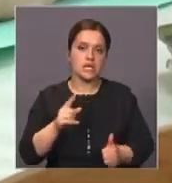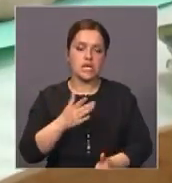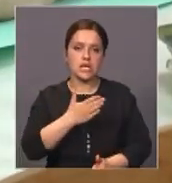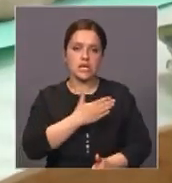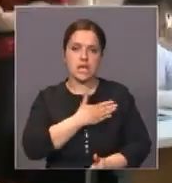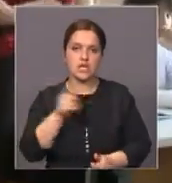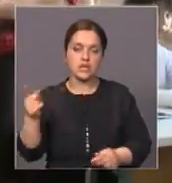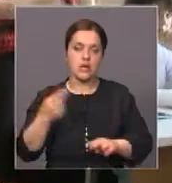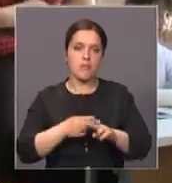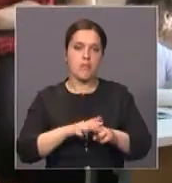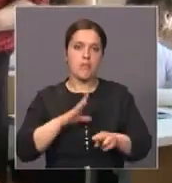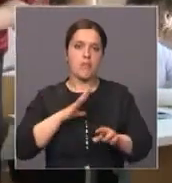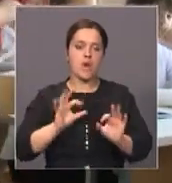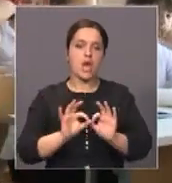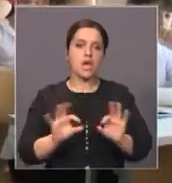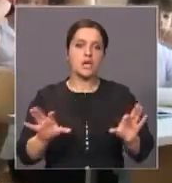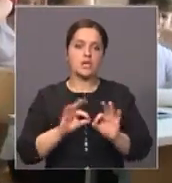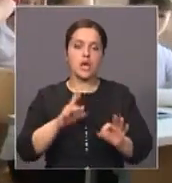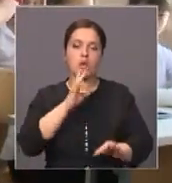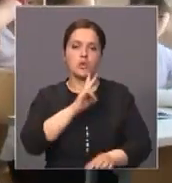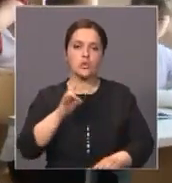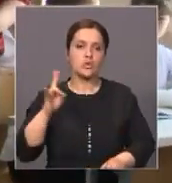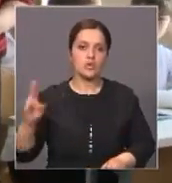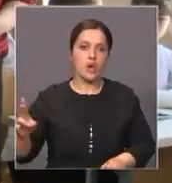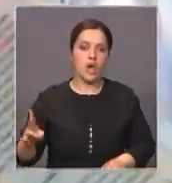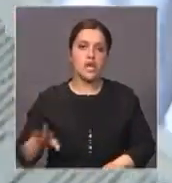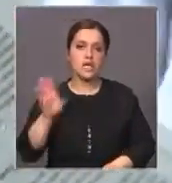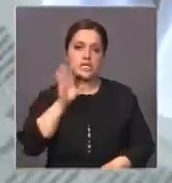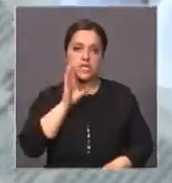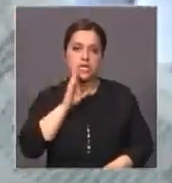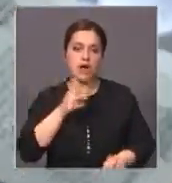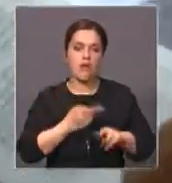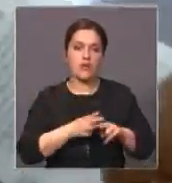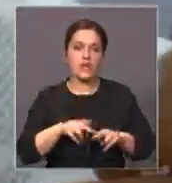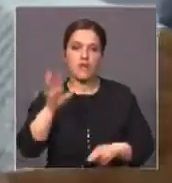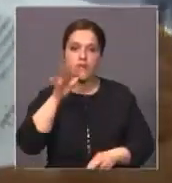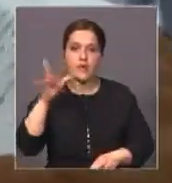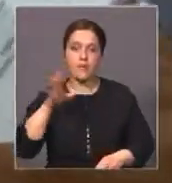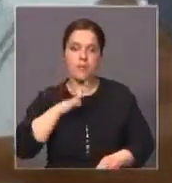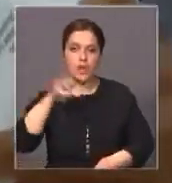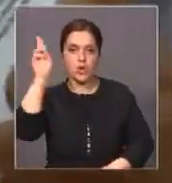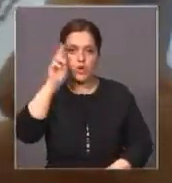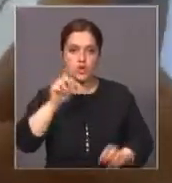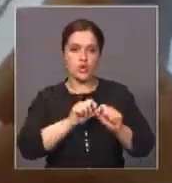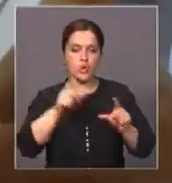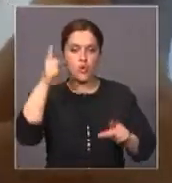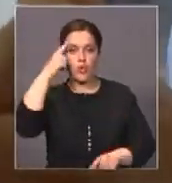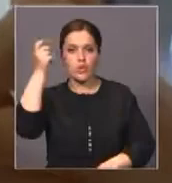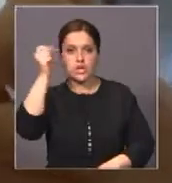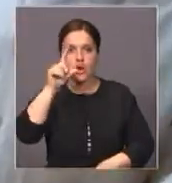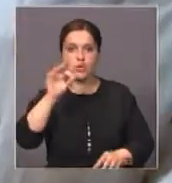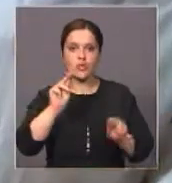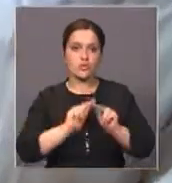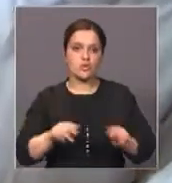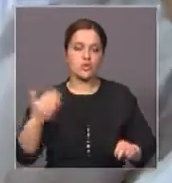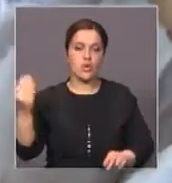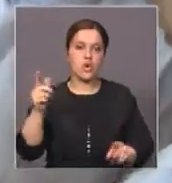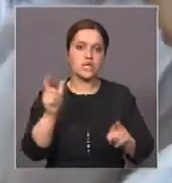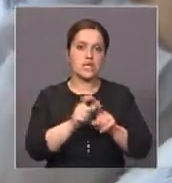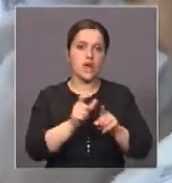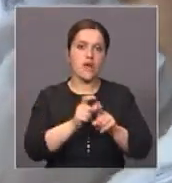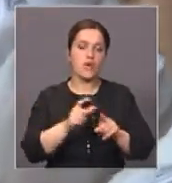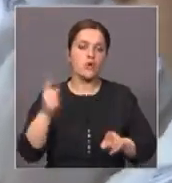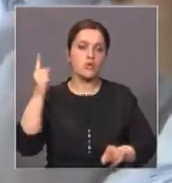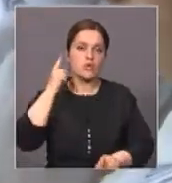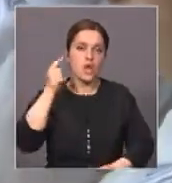процитировала в своем выступлении Карину Нурсултан Назарбаев. Девочка в этот момент находилась на занятиях в школе и узнала от учителей, что ее слова